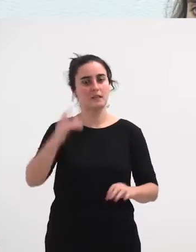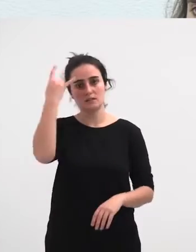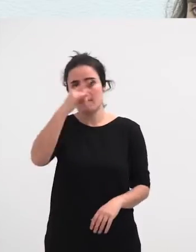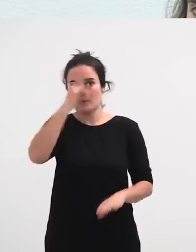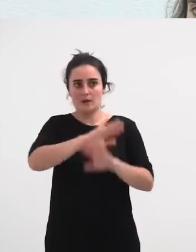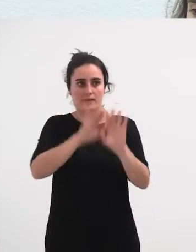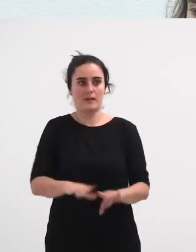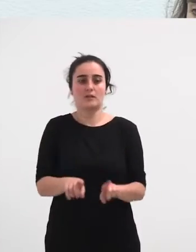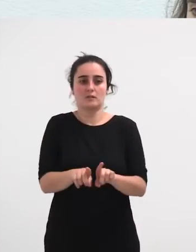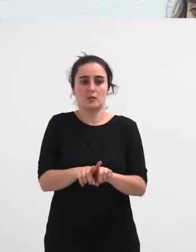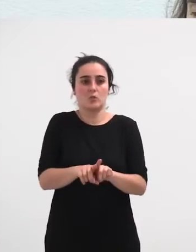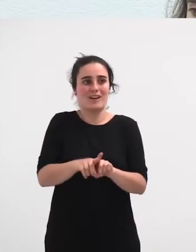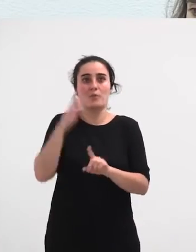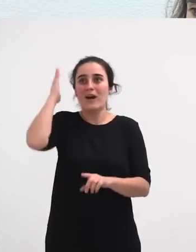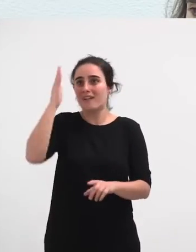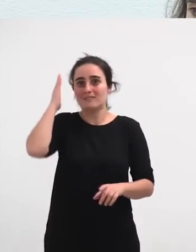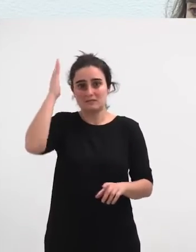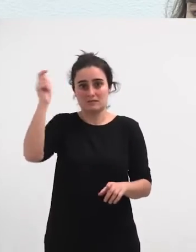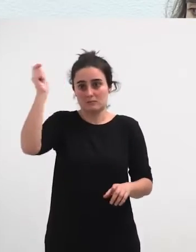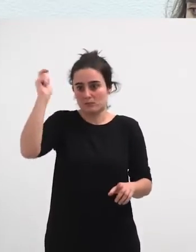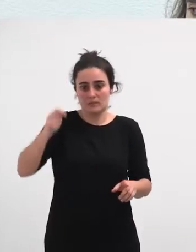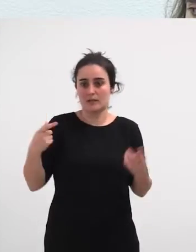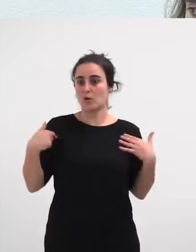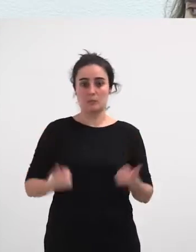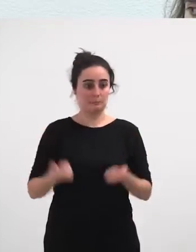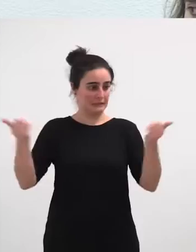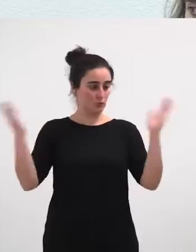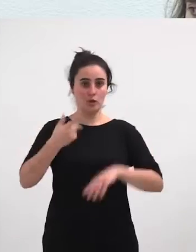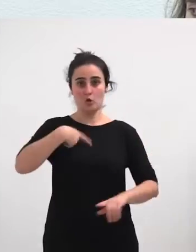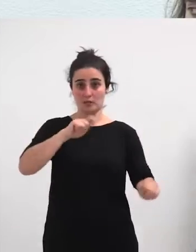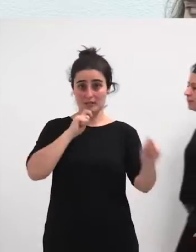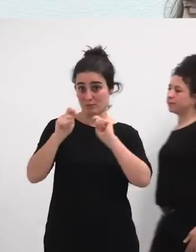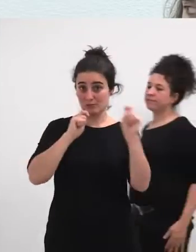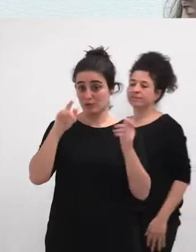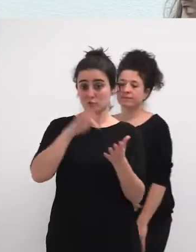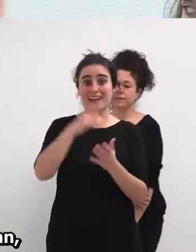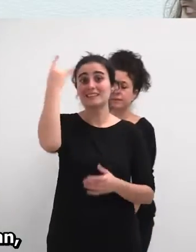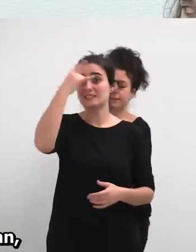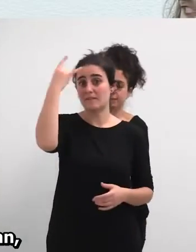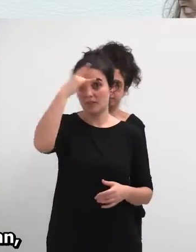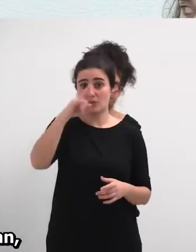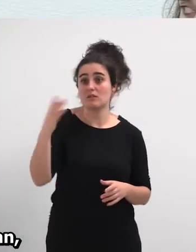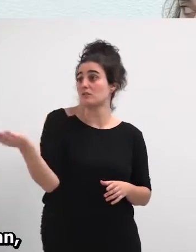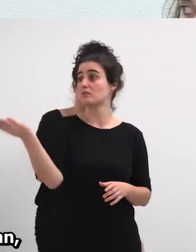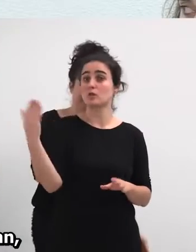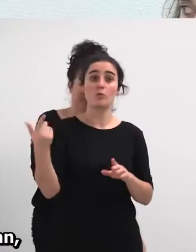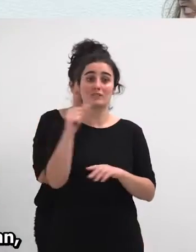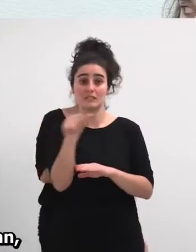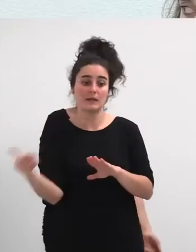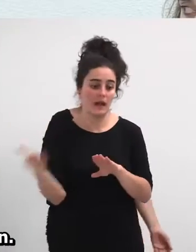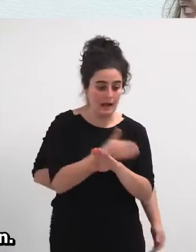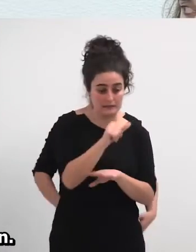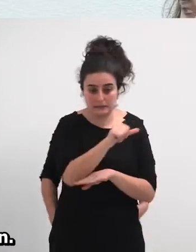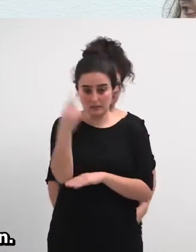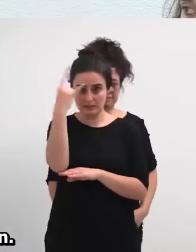sanferminak direnean, iruñan ez da beste ezer gertatzen, gukazetariak gara, sanferminak direnean, eta aurreko astean, eta sanferminen